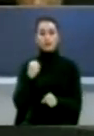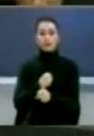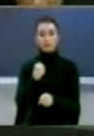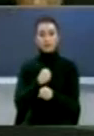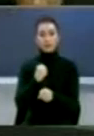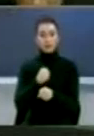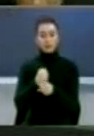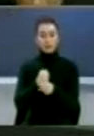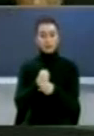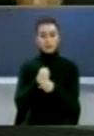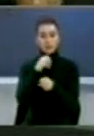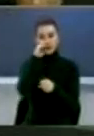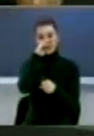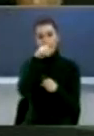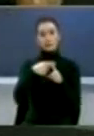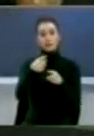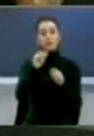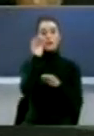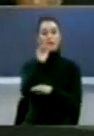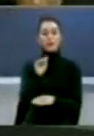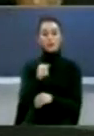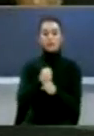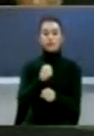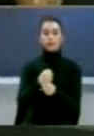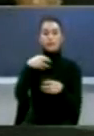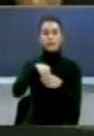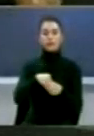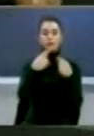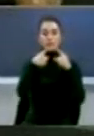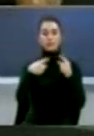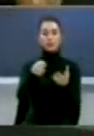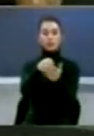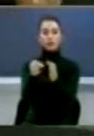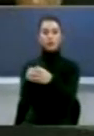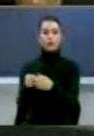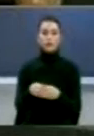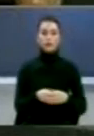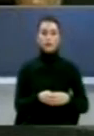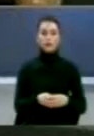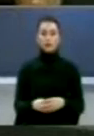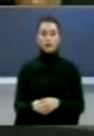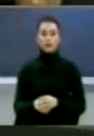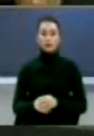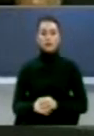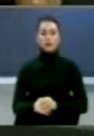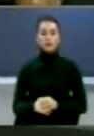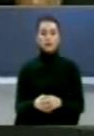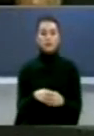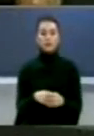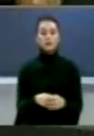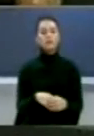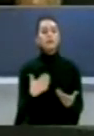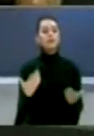ekzekutiv dhe raporteve të brendshme nërë kasteret qeveritare Ligjë për kitazime pasurit